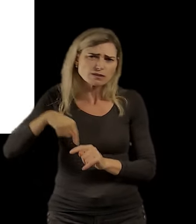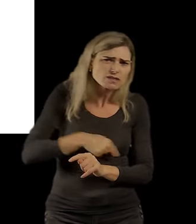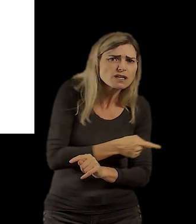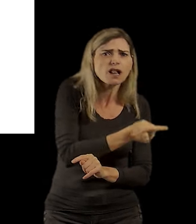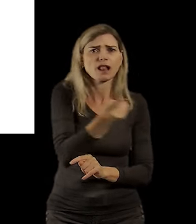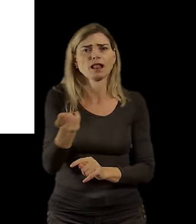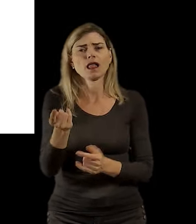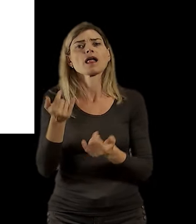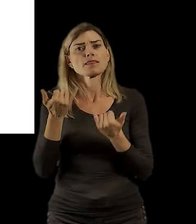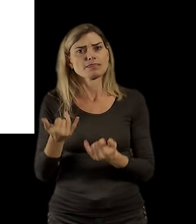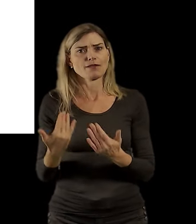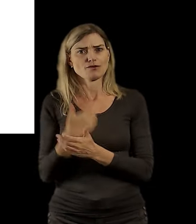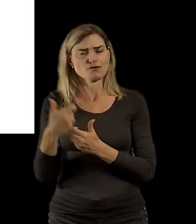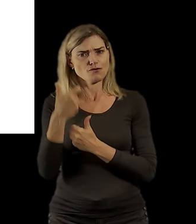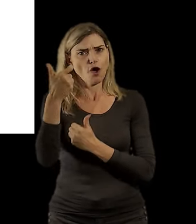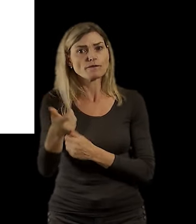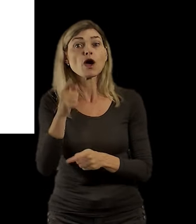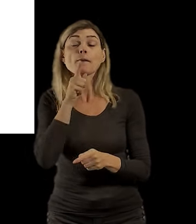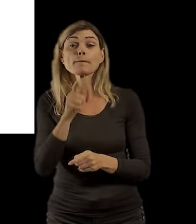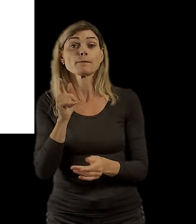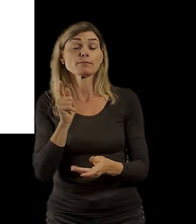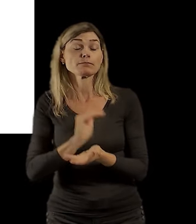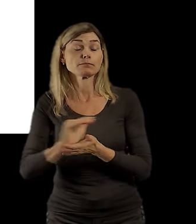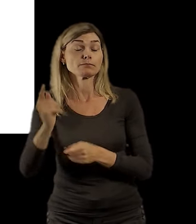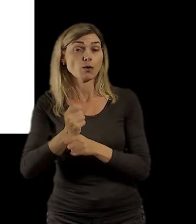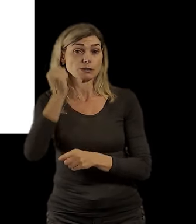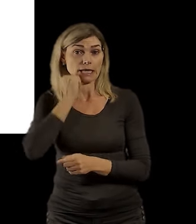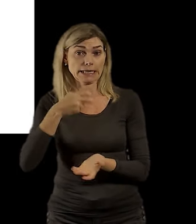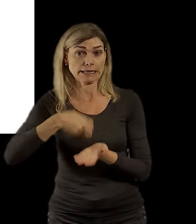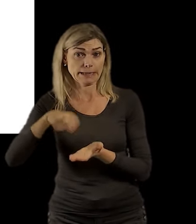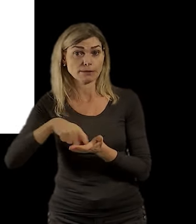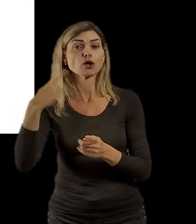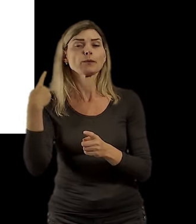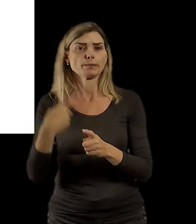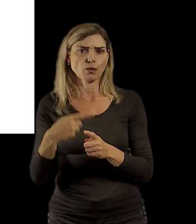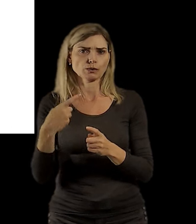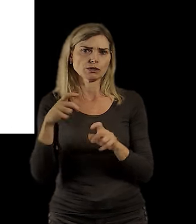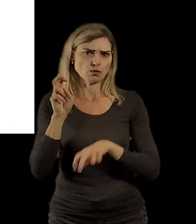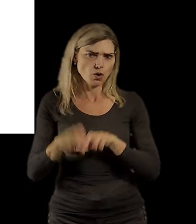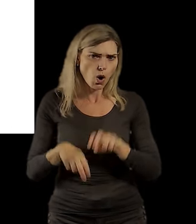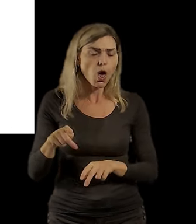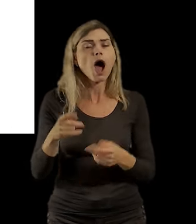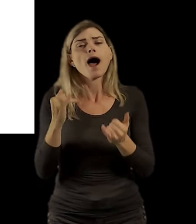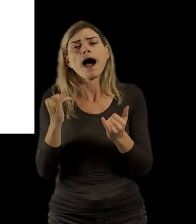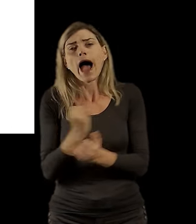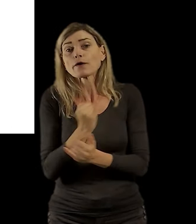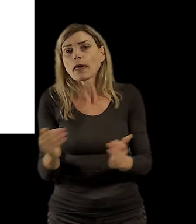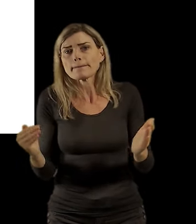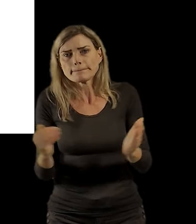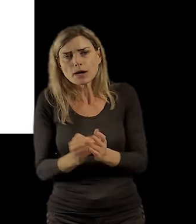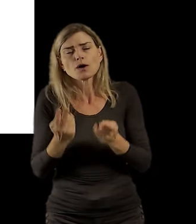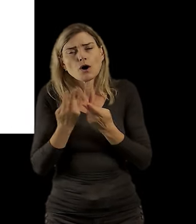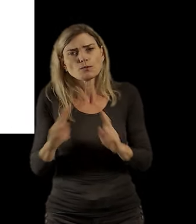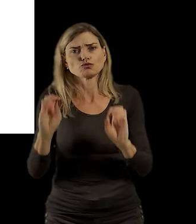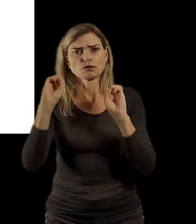je pouze pro pěší a cyklisty, teoreticky tam může vět i sanitka, já doufám, že to nebude potřeba, pokrytí